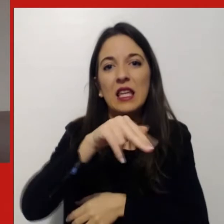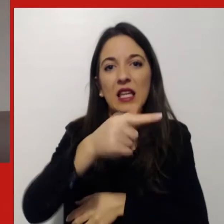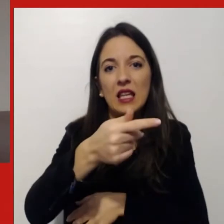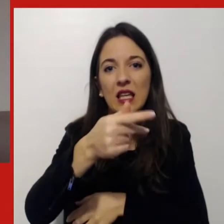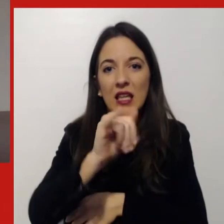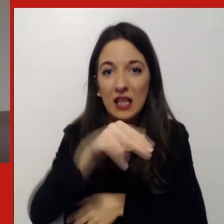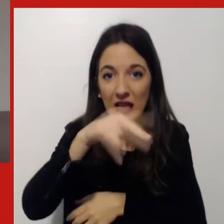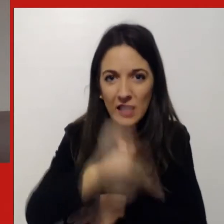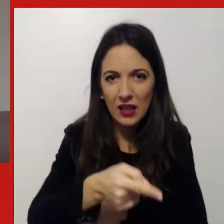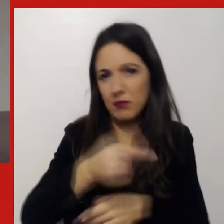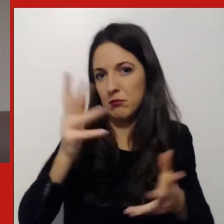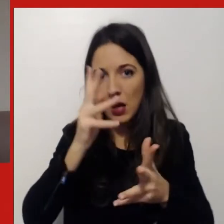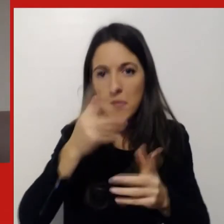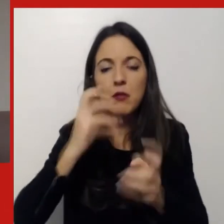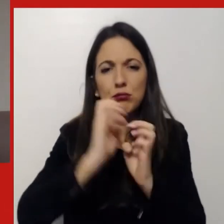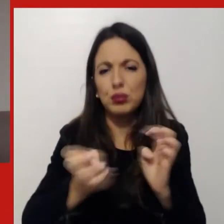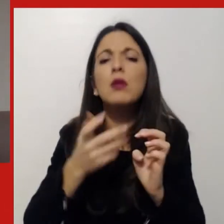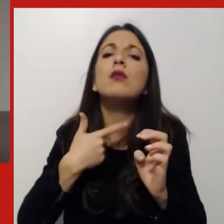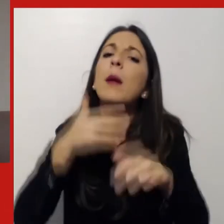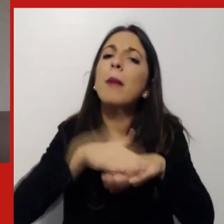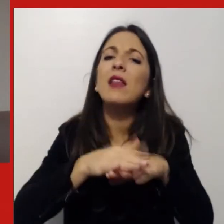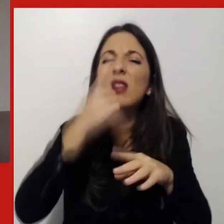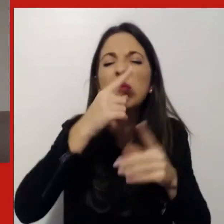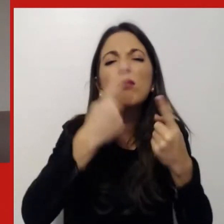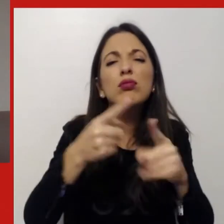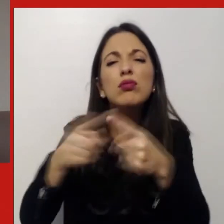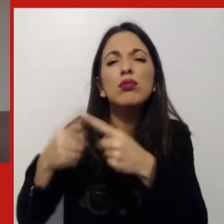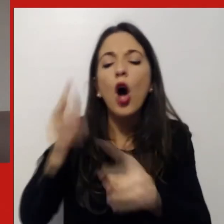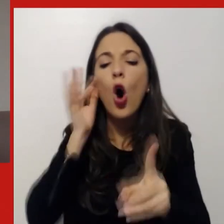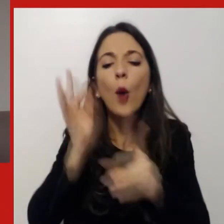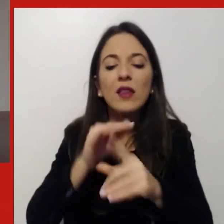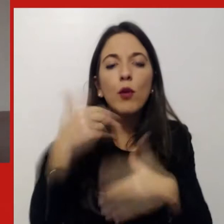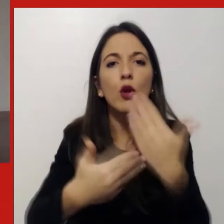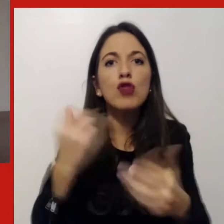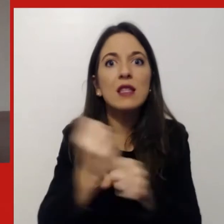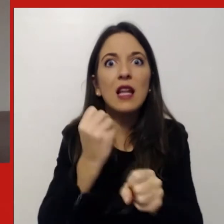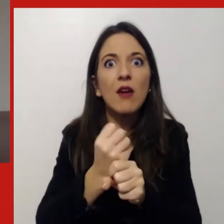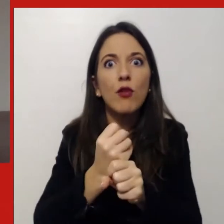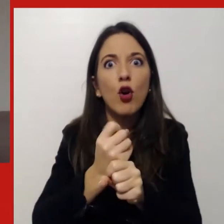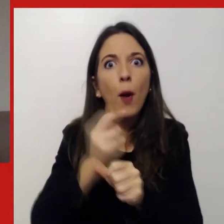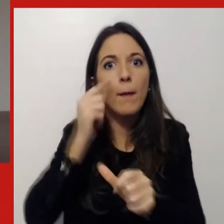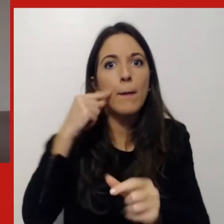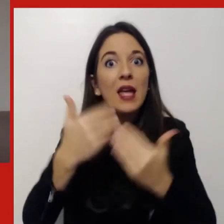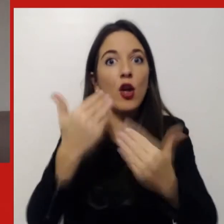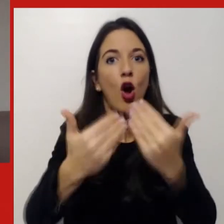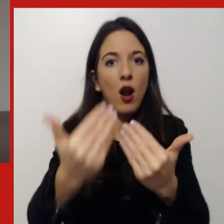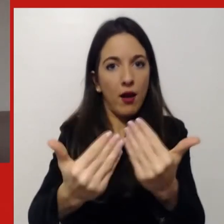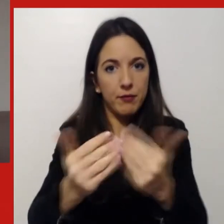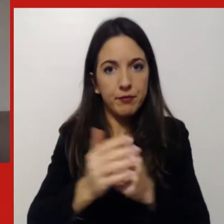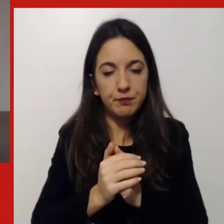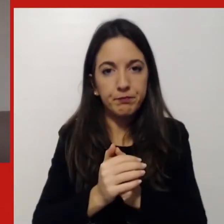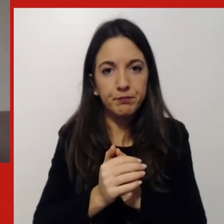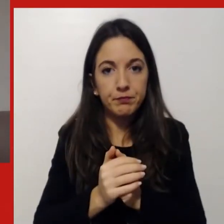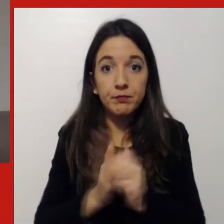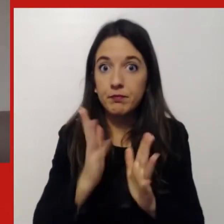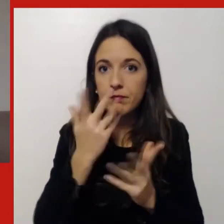validi per dare struttura a processi di lavoro, però vorrei che fosse ben chiaro che se all